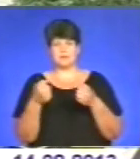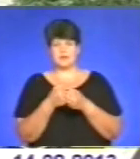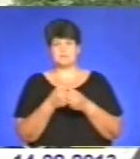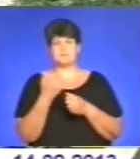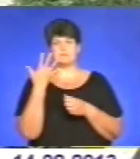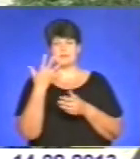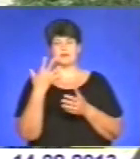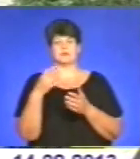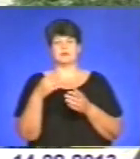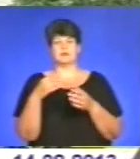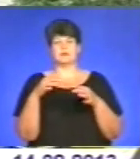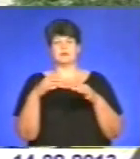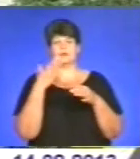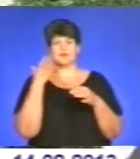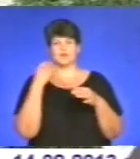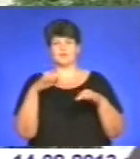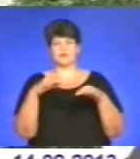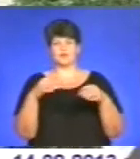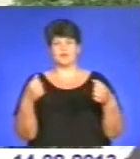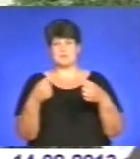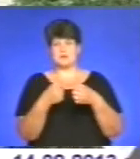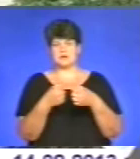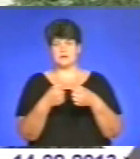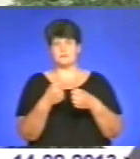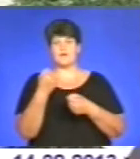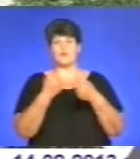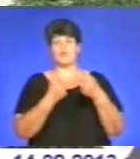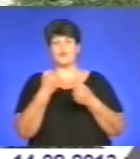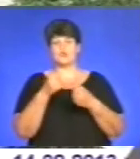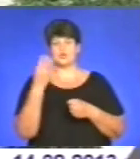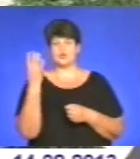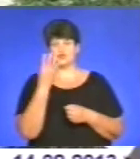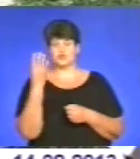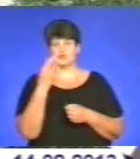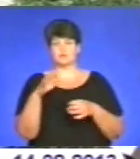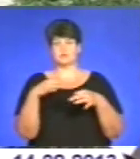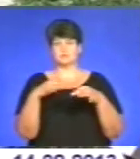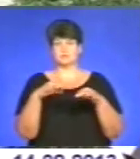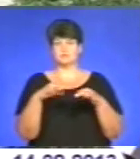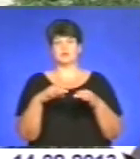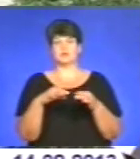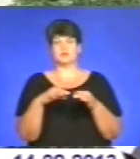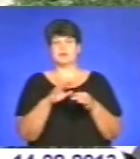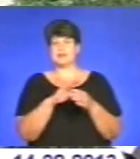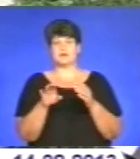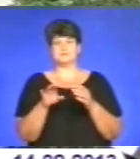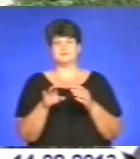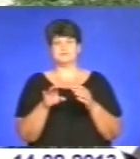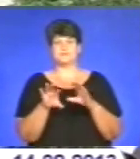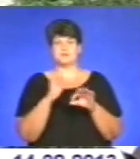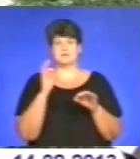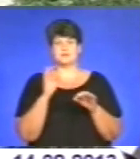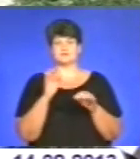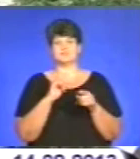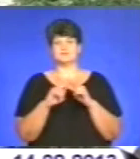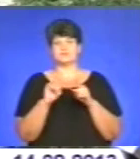автомобілів легкових. Водії чотирьох транспортних засобів саме не вибрали безпечній швидкості